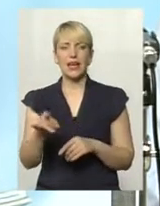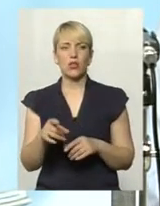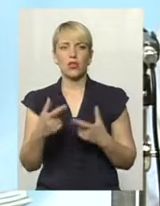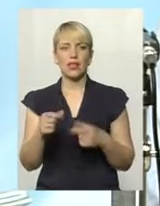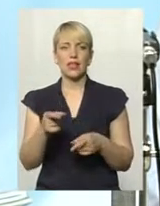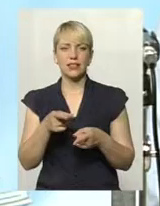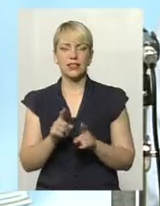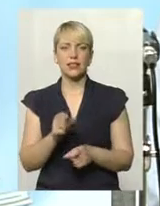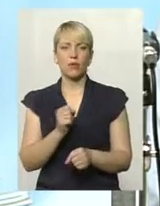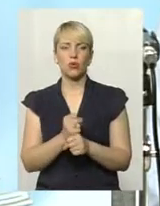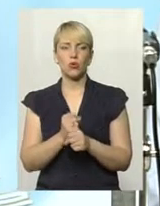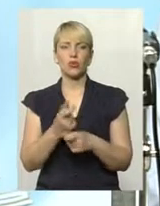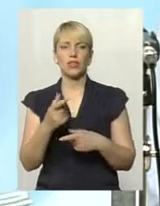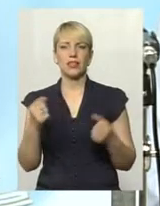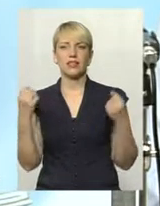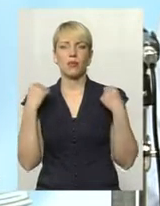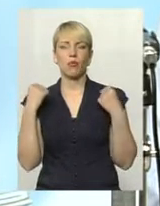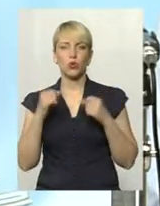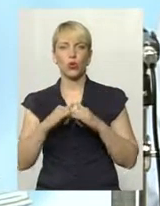де працює, де спорт розвивається.